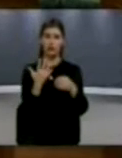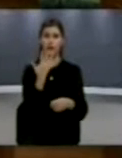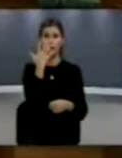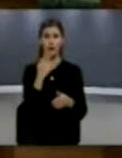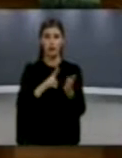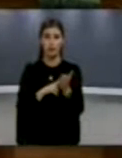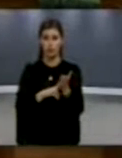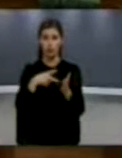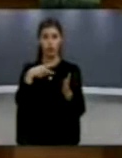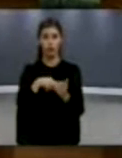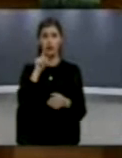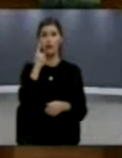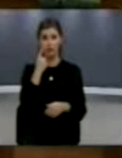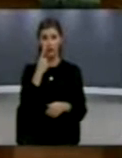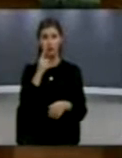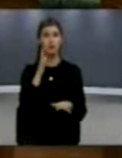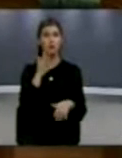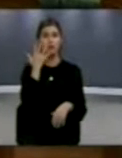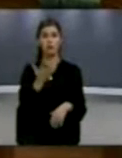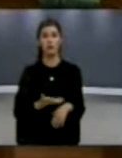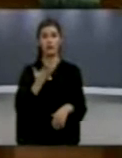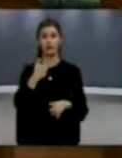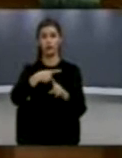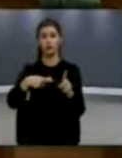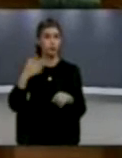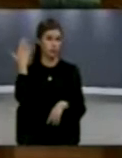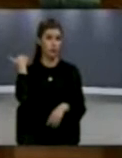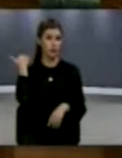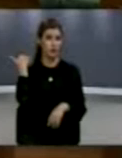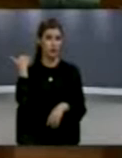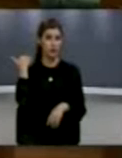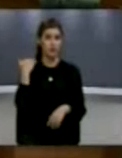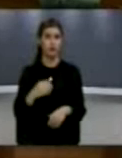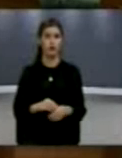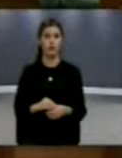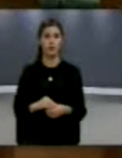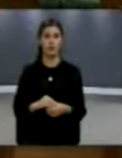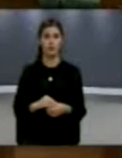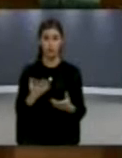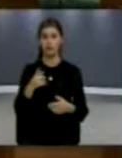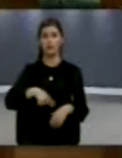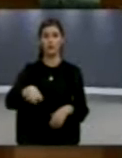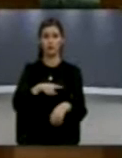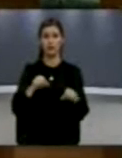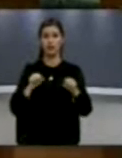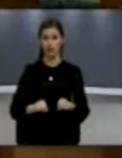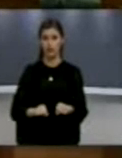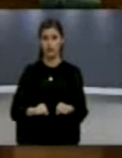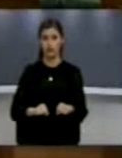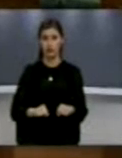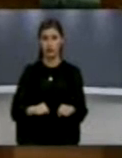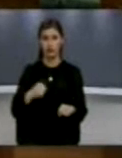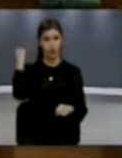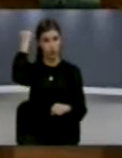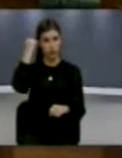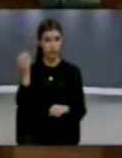2011, pra para më shumë se 5 viteve e gjysë. Mirë po, qeveritare të Kosovës në vitit të shkuara. Në